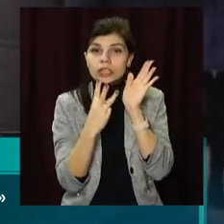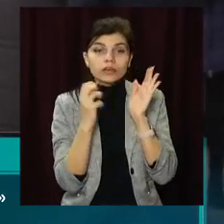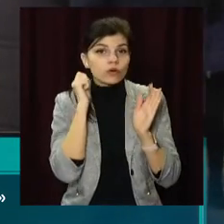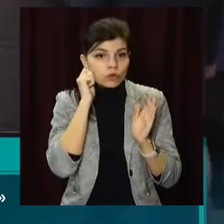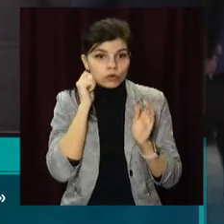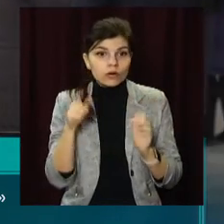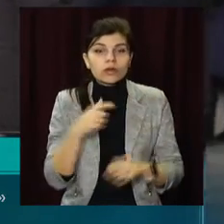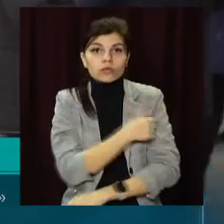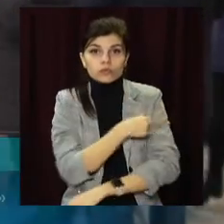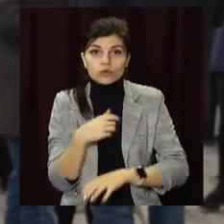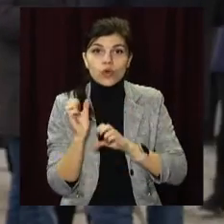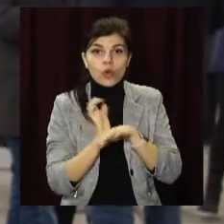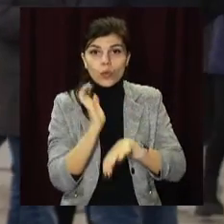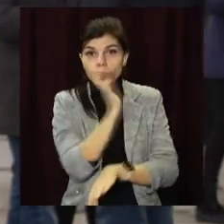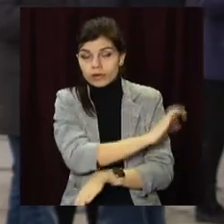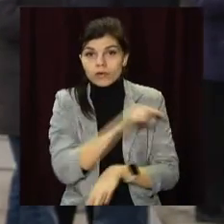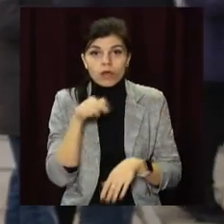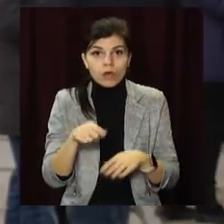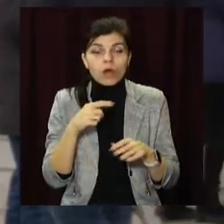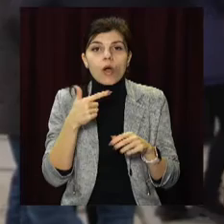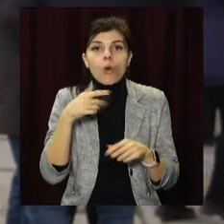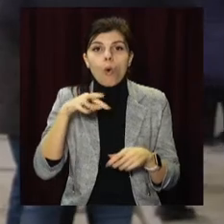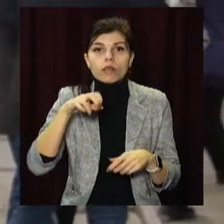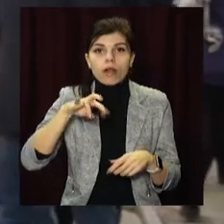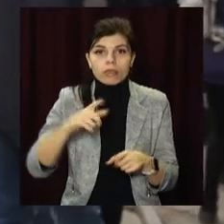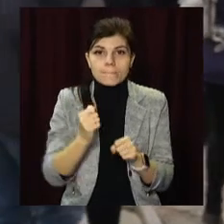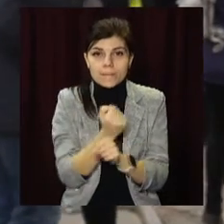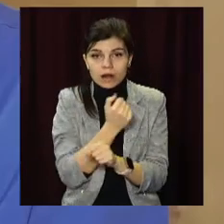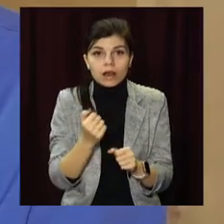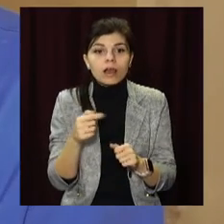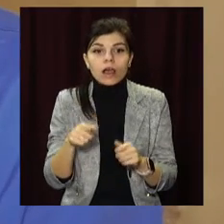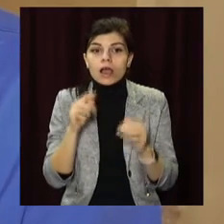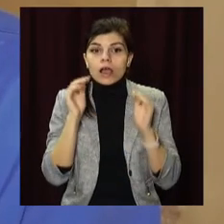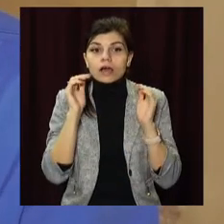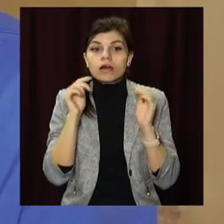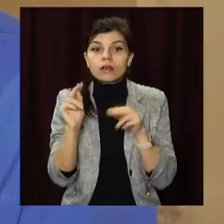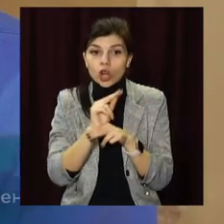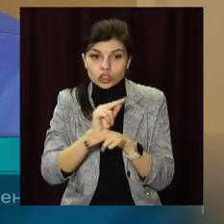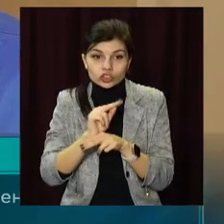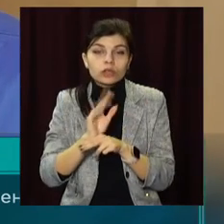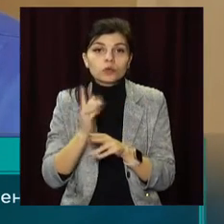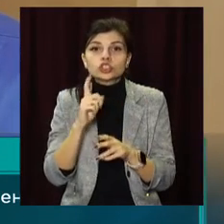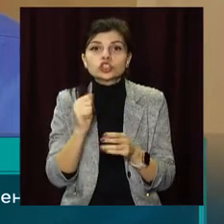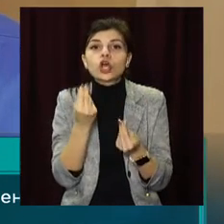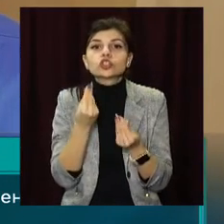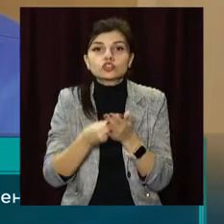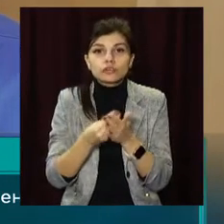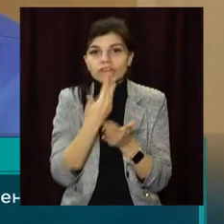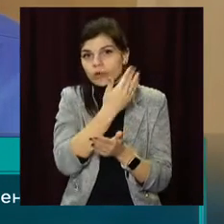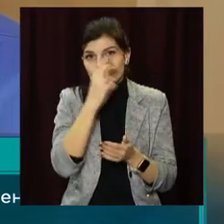голени. Реанімація жінки, а також лікування буде за счет міста і предприємства. Пацієнтка поступила в